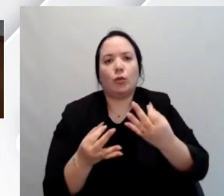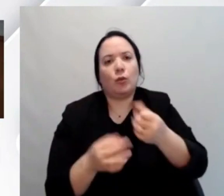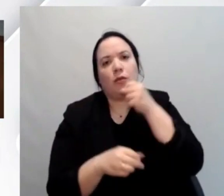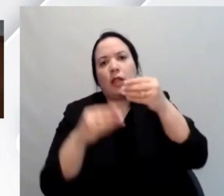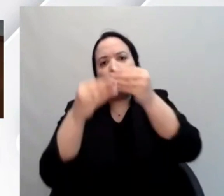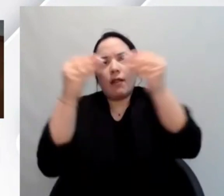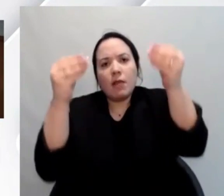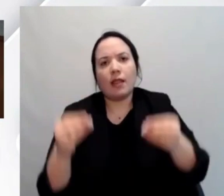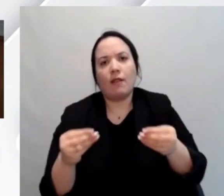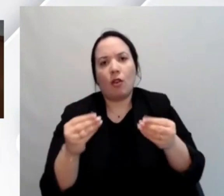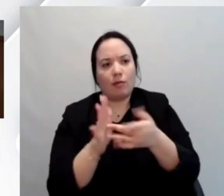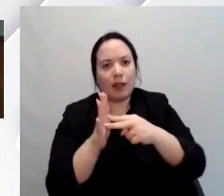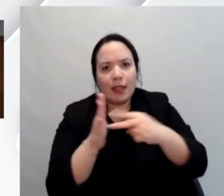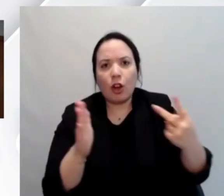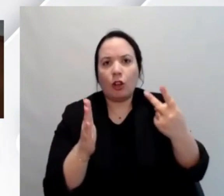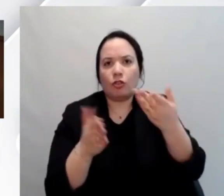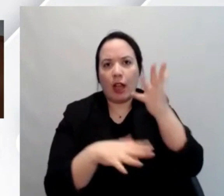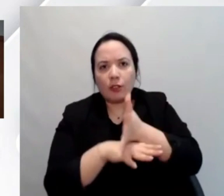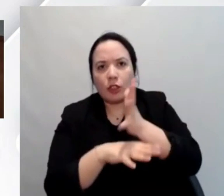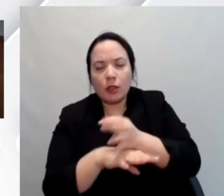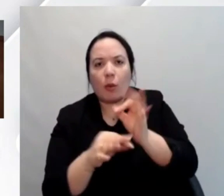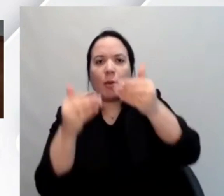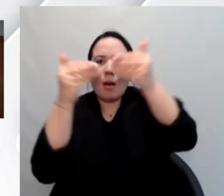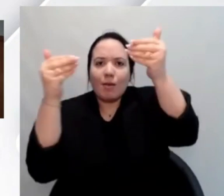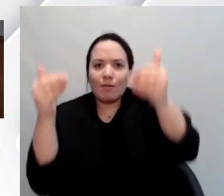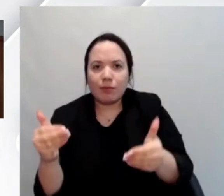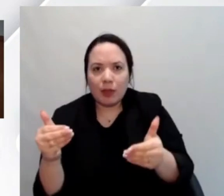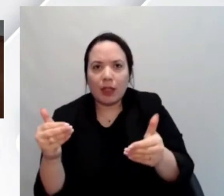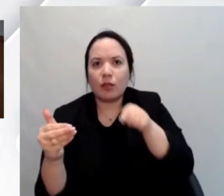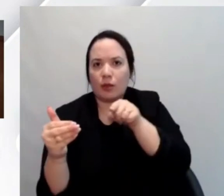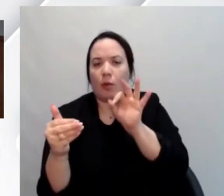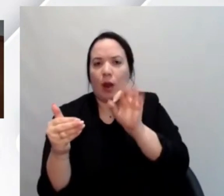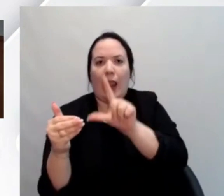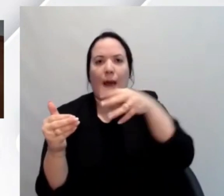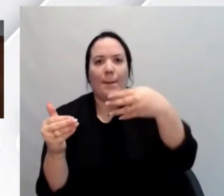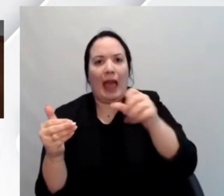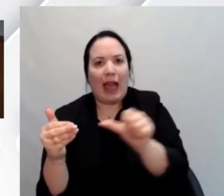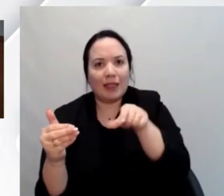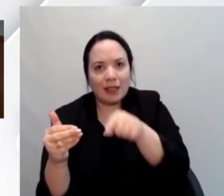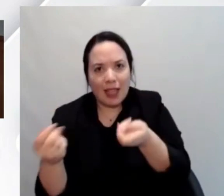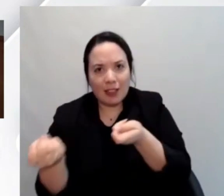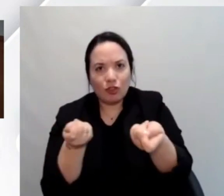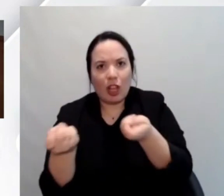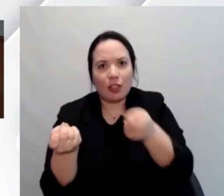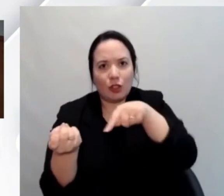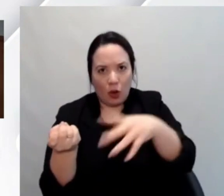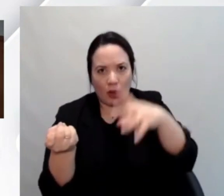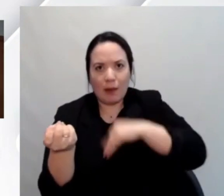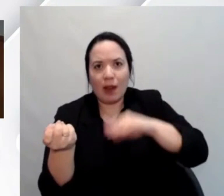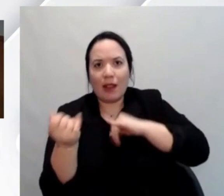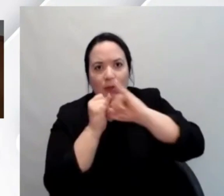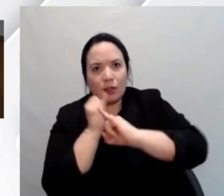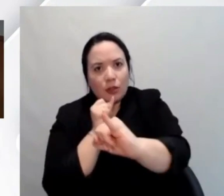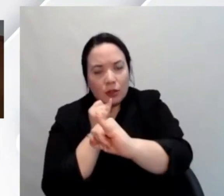accessibili, le piattaforme sia per quanto riguarda gli LMS, cioè i sistemi per la gestione dell'apprendimento a distanza, che le